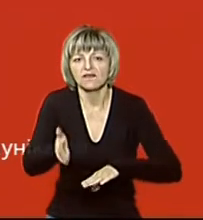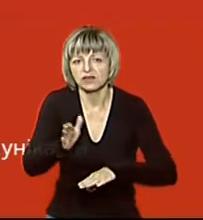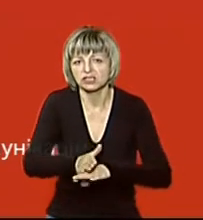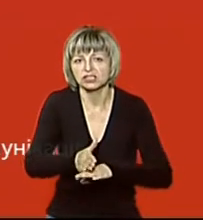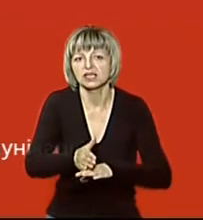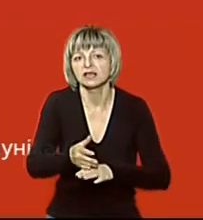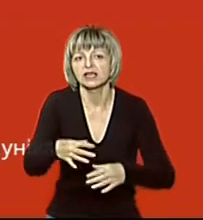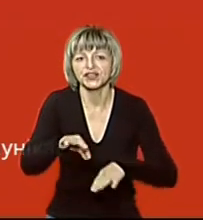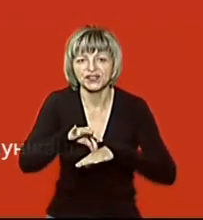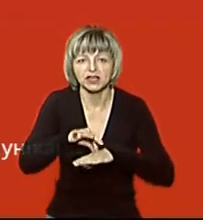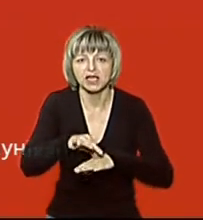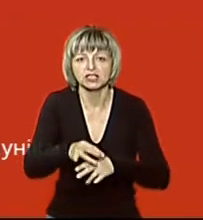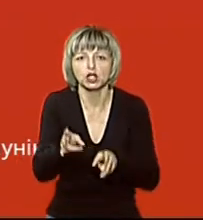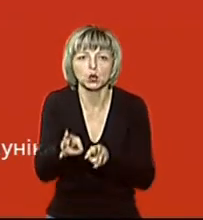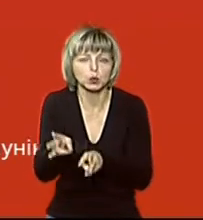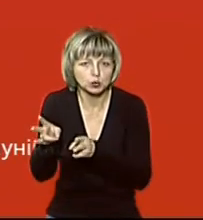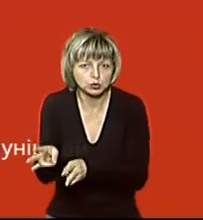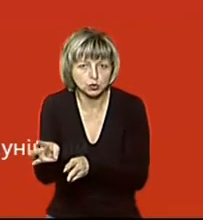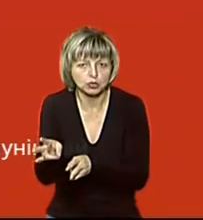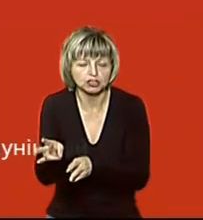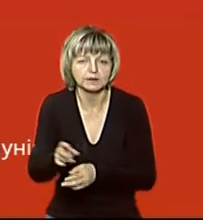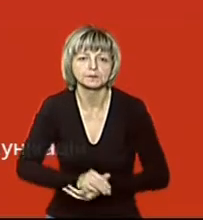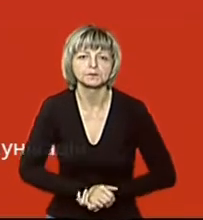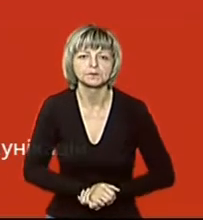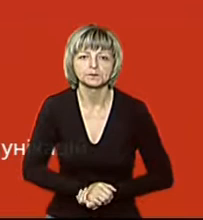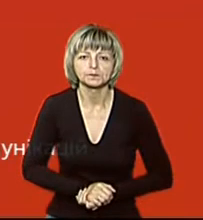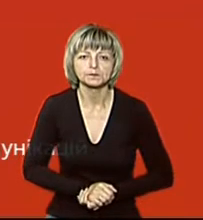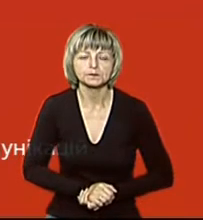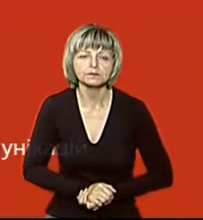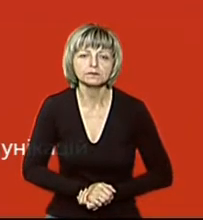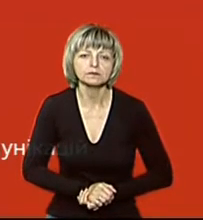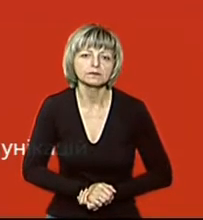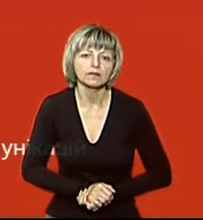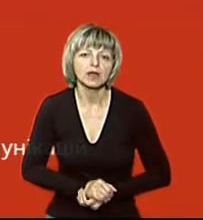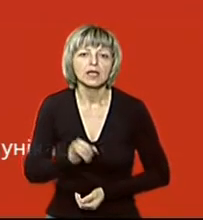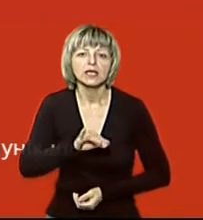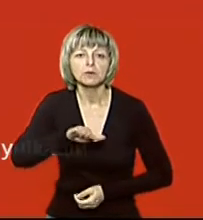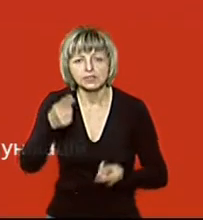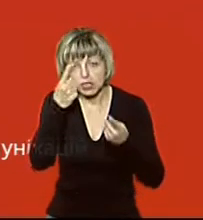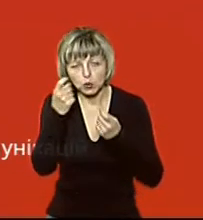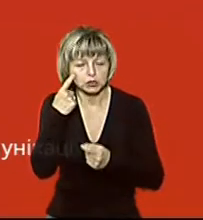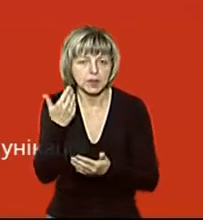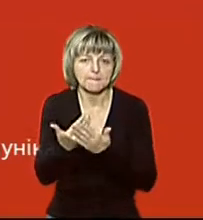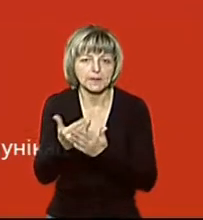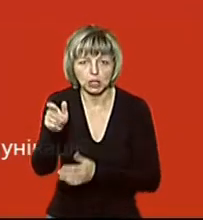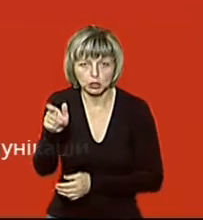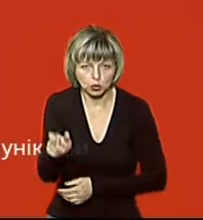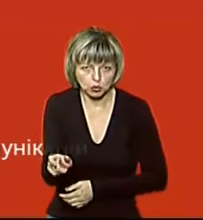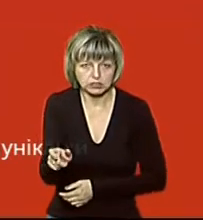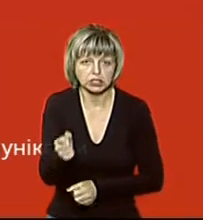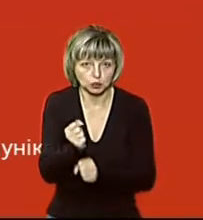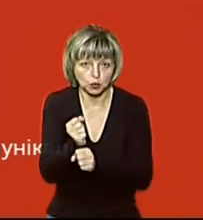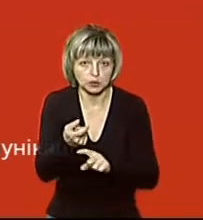Злоумисника затримали у порядку статті 208 Кримінального кодексу України. І після оголошення підозрі у вчиненні